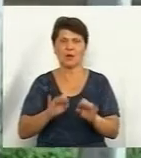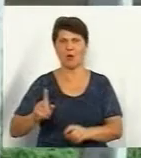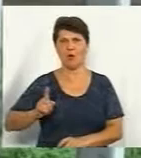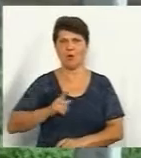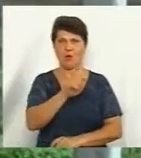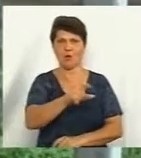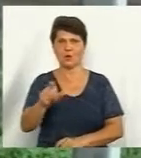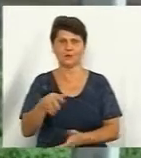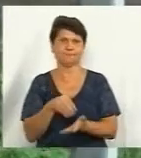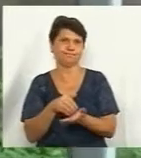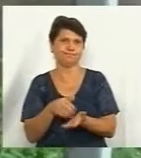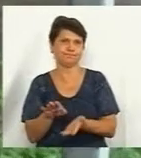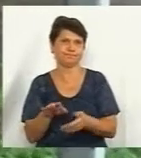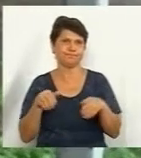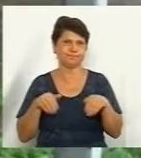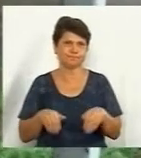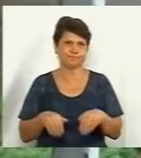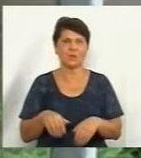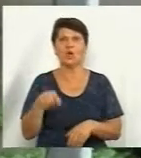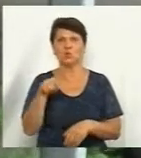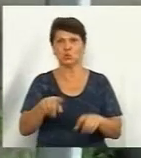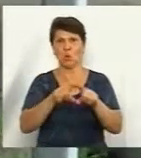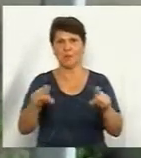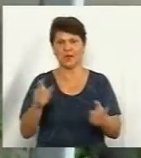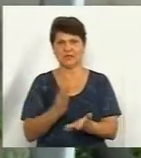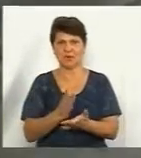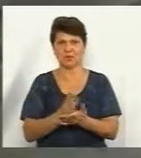сказали, що цей об'єкт тут знаходиться. Ви відкоментуйте, будь ласка, що ви?